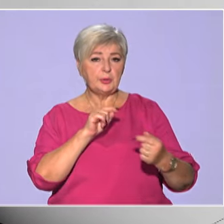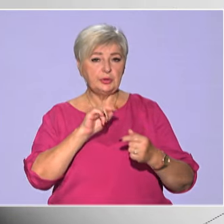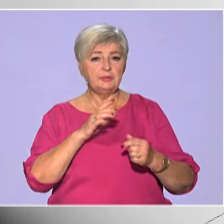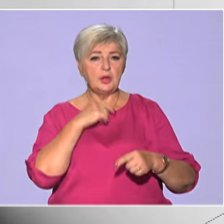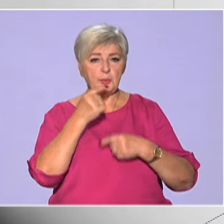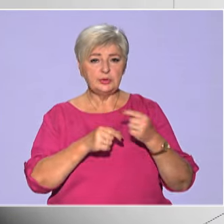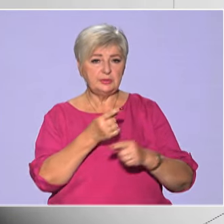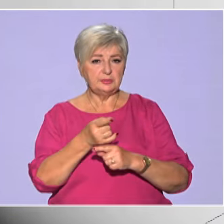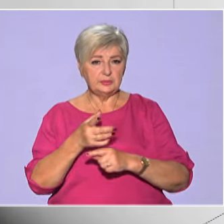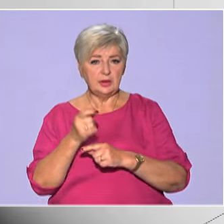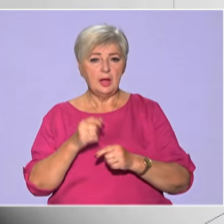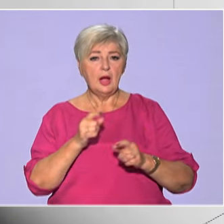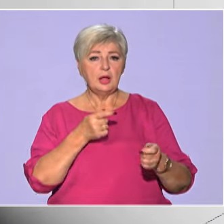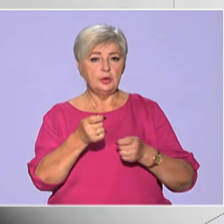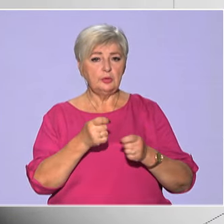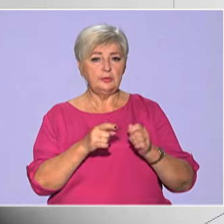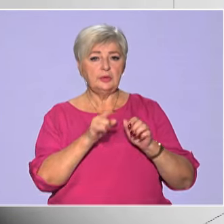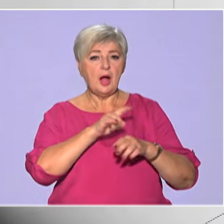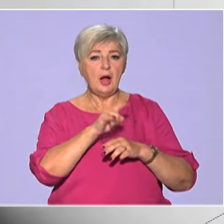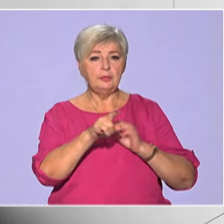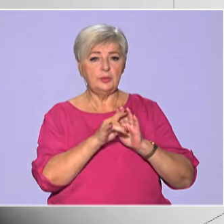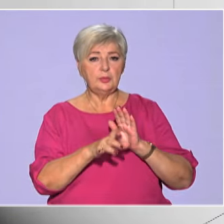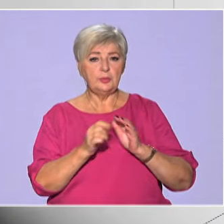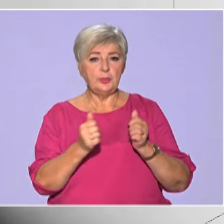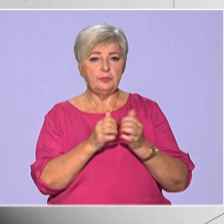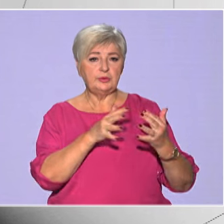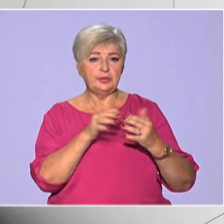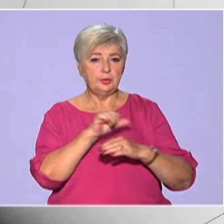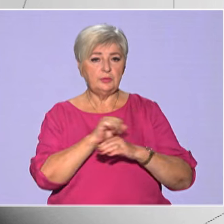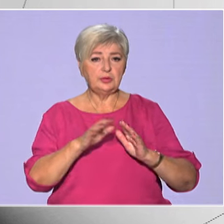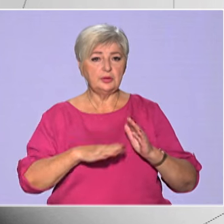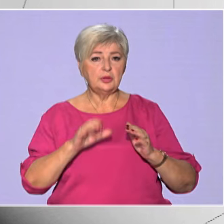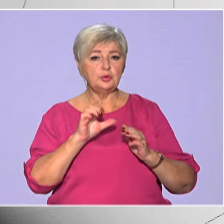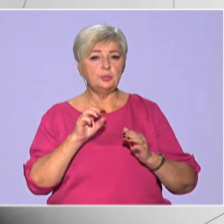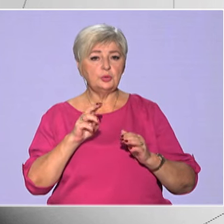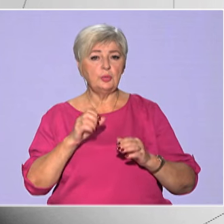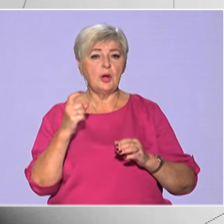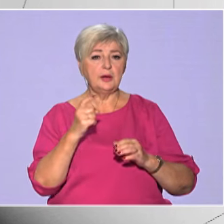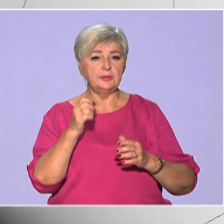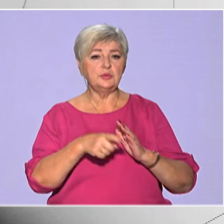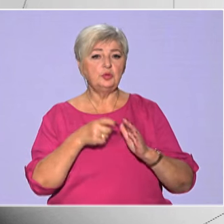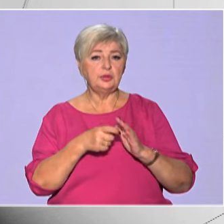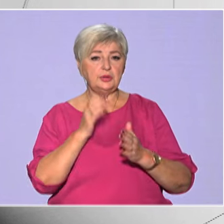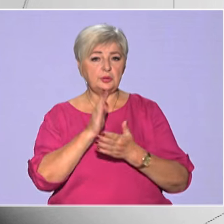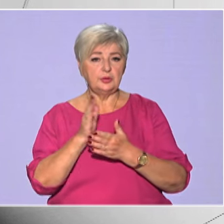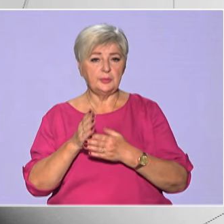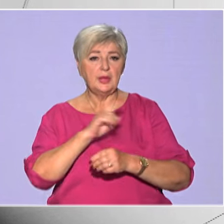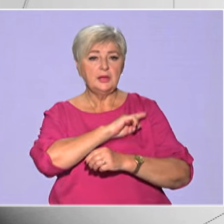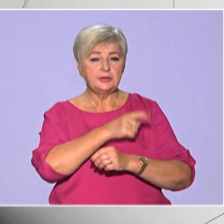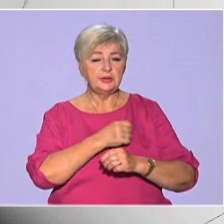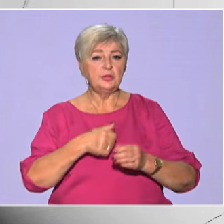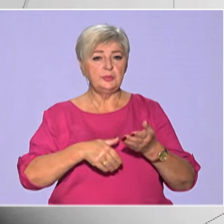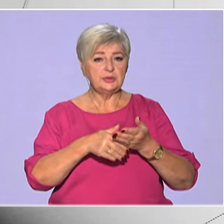ударів керованими авіабомбами по прифронтовій території на Сумському, Харківському та Донецькому напрямках. Силами та